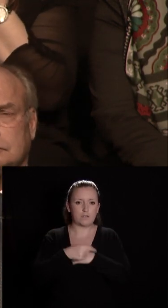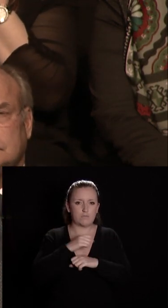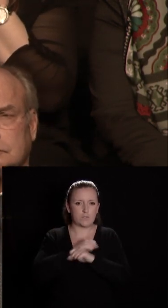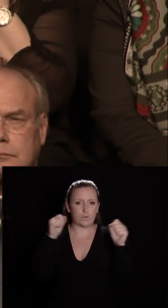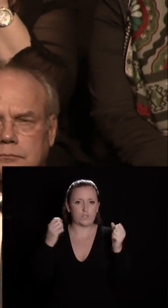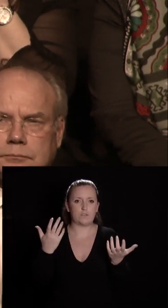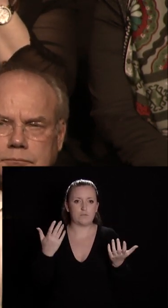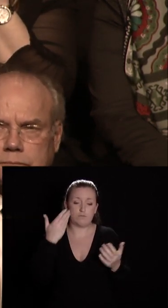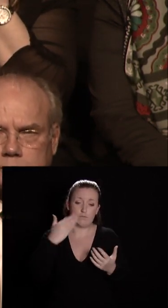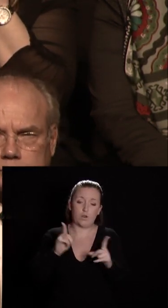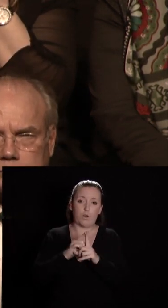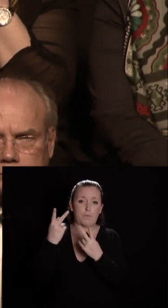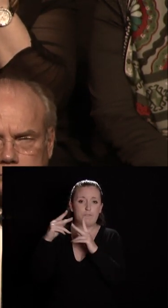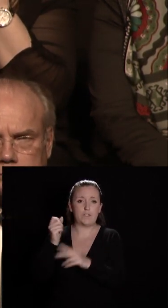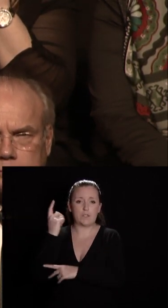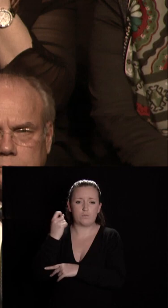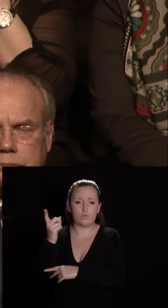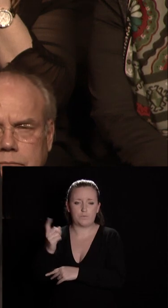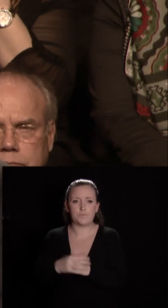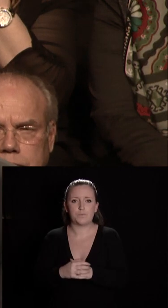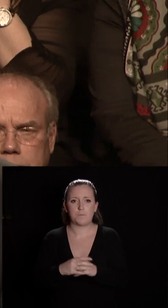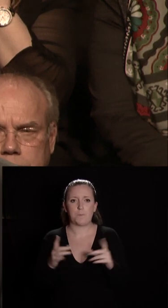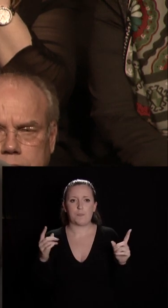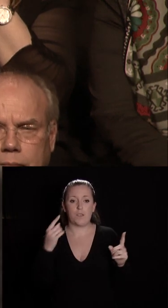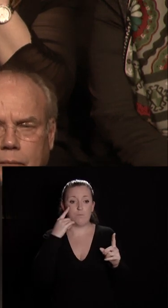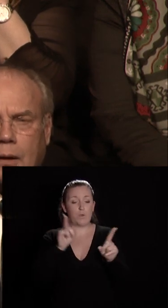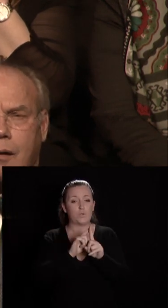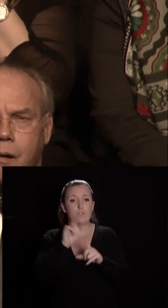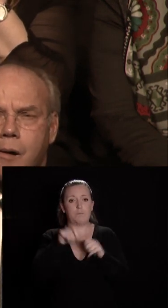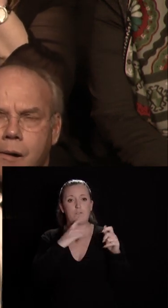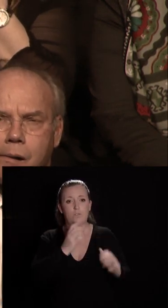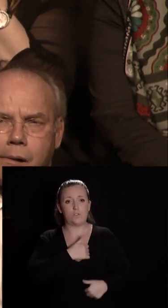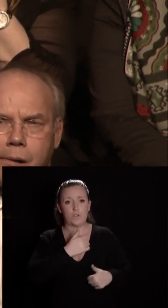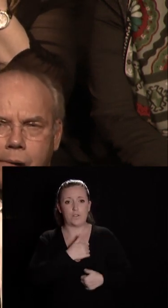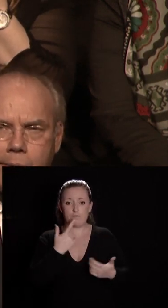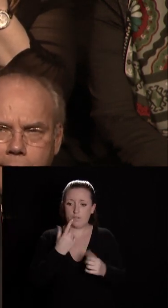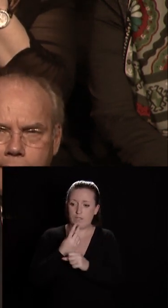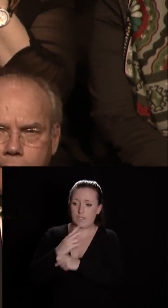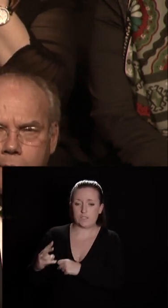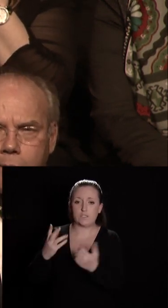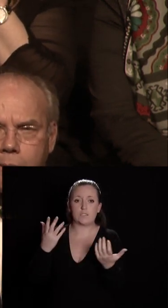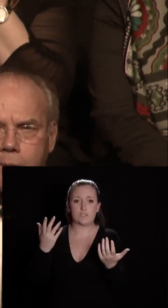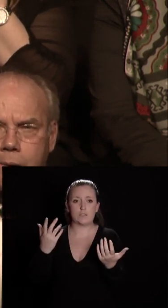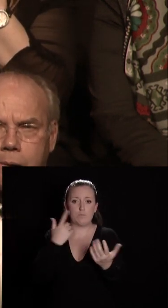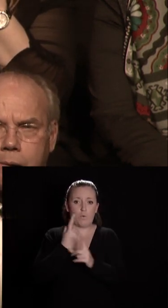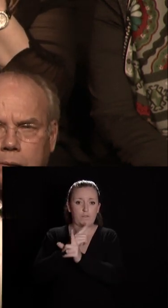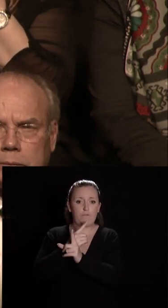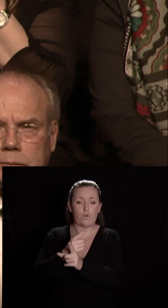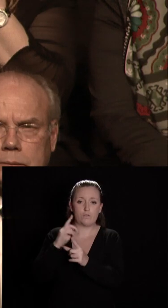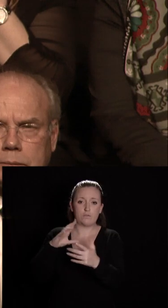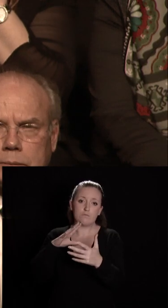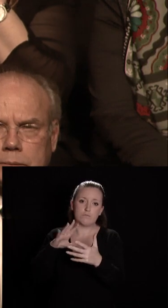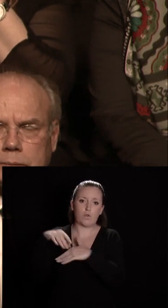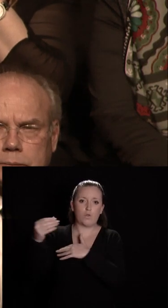nous l'avons encore vu à Strasbourg j'ai une pensée pour nos soldats qui risquent leur vie pour nous défendre hors de nos frontières pour